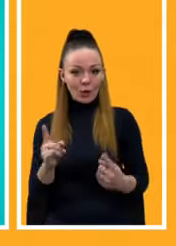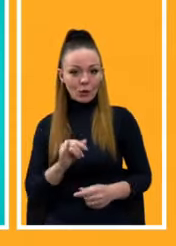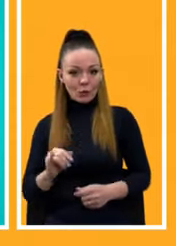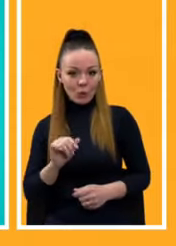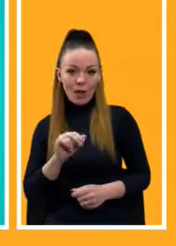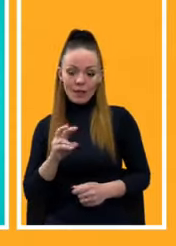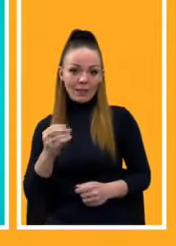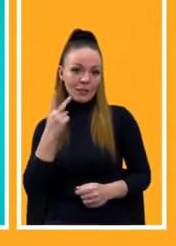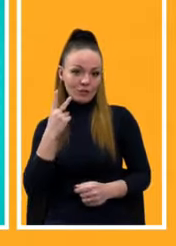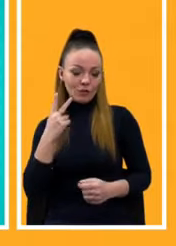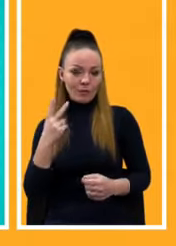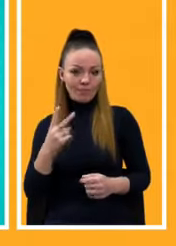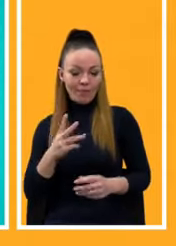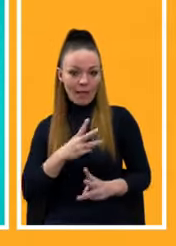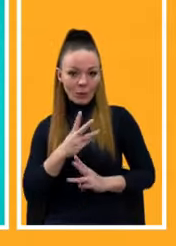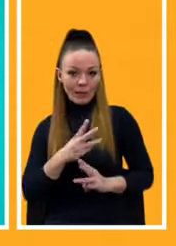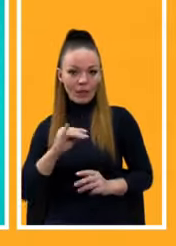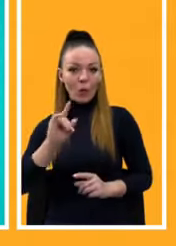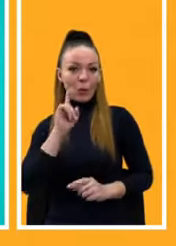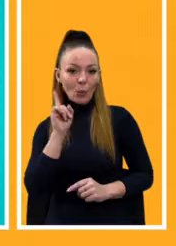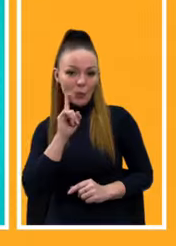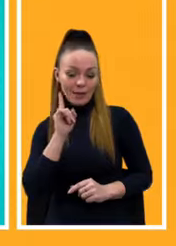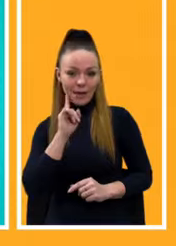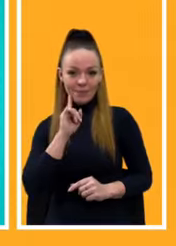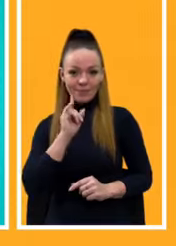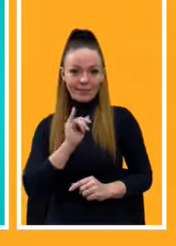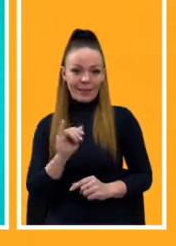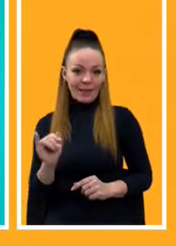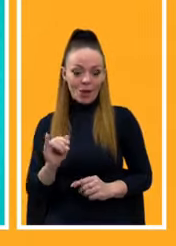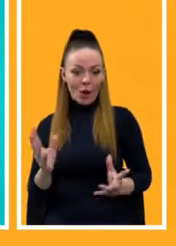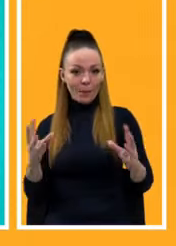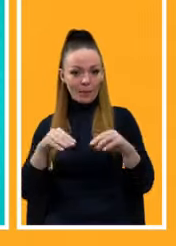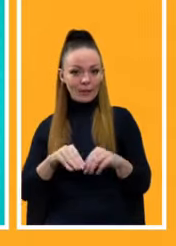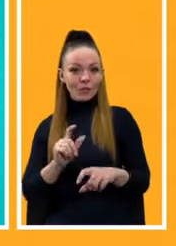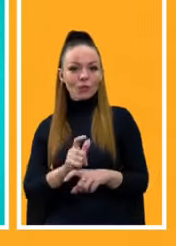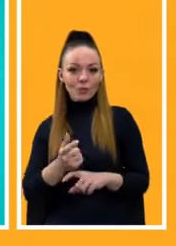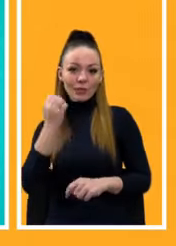енергійна і юна, і об'єднана. Дуже дякую за увагу. Дякую.